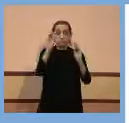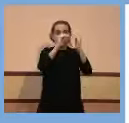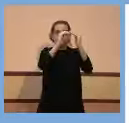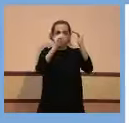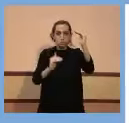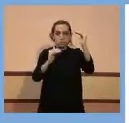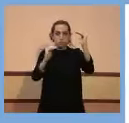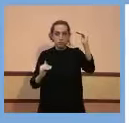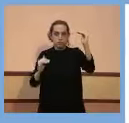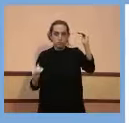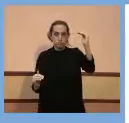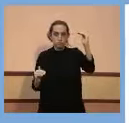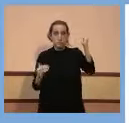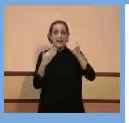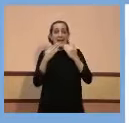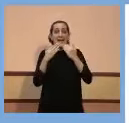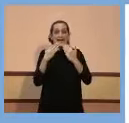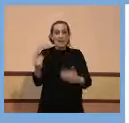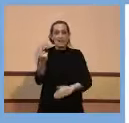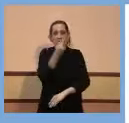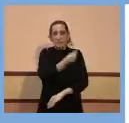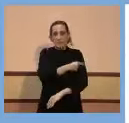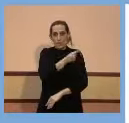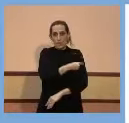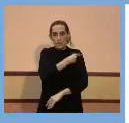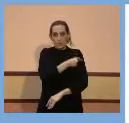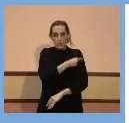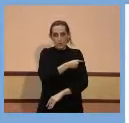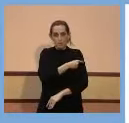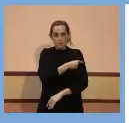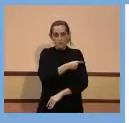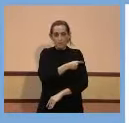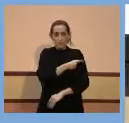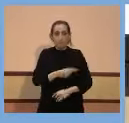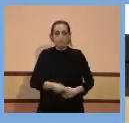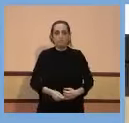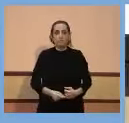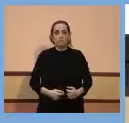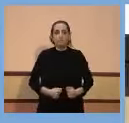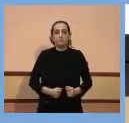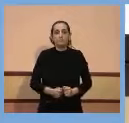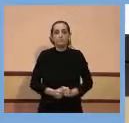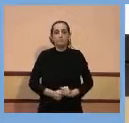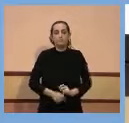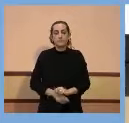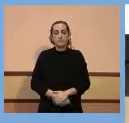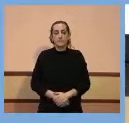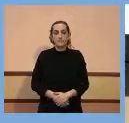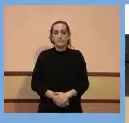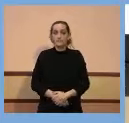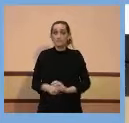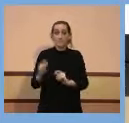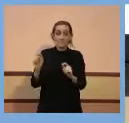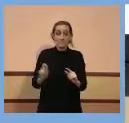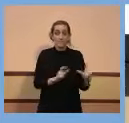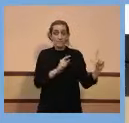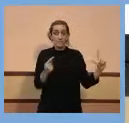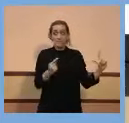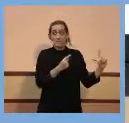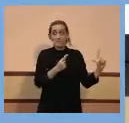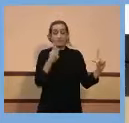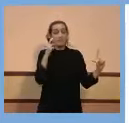fruit d'aquesta vacunació que estem portant a terme. Següent, sisplau. Aquí